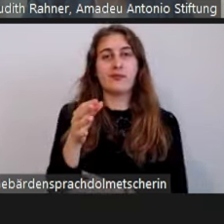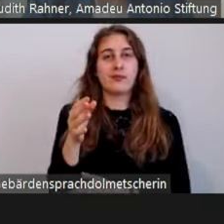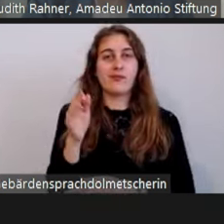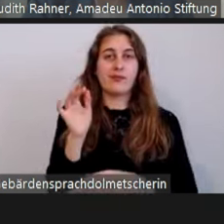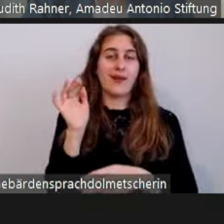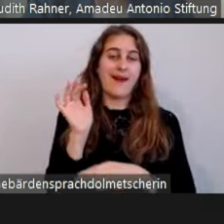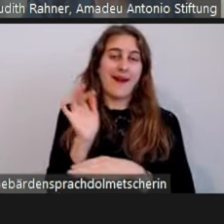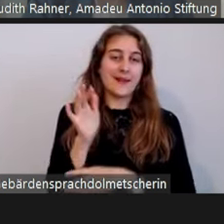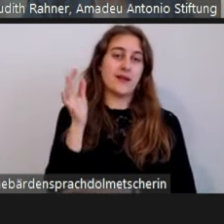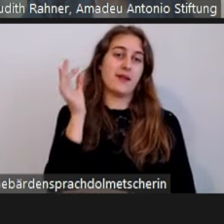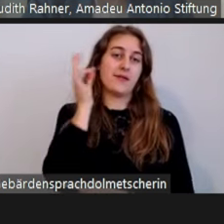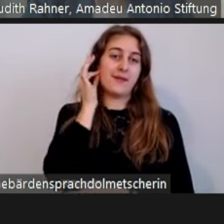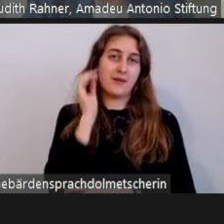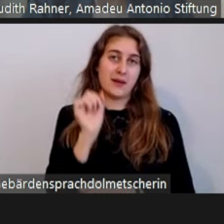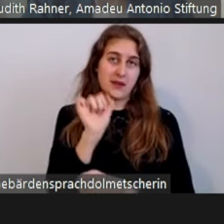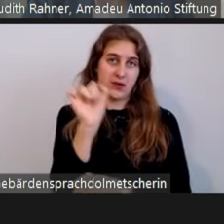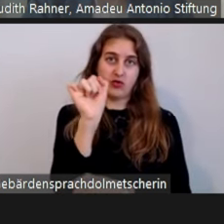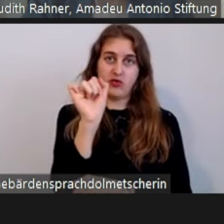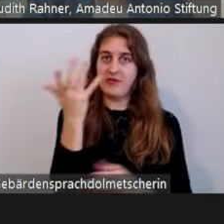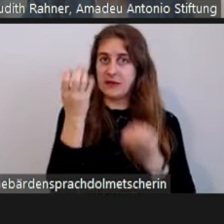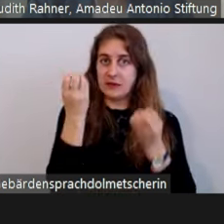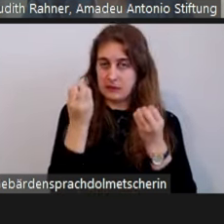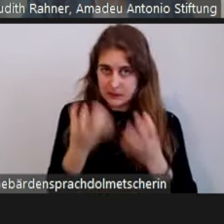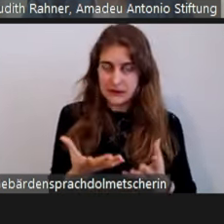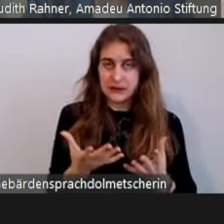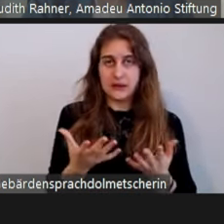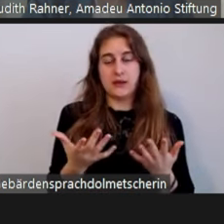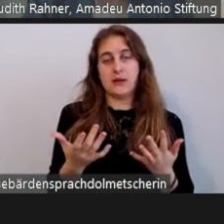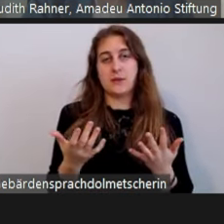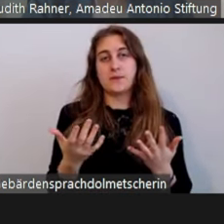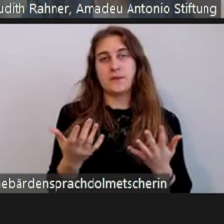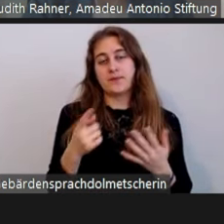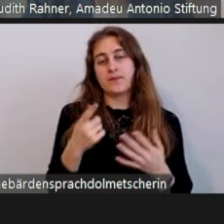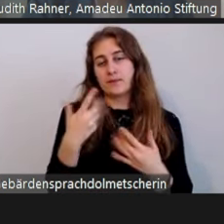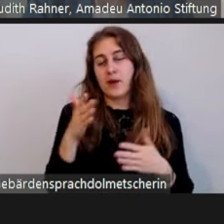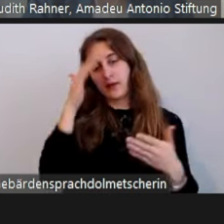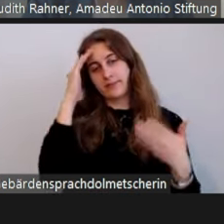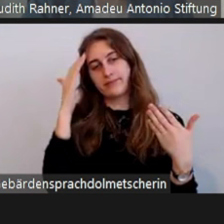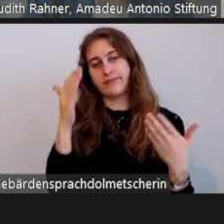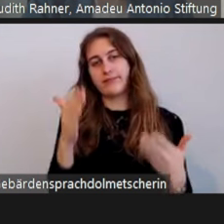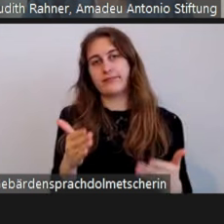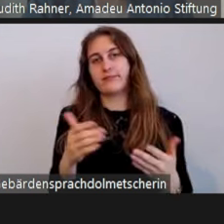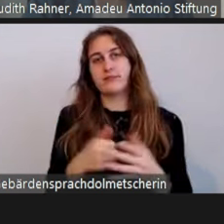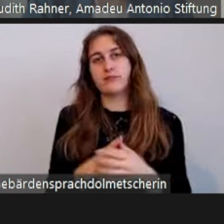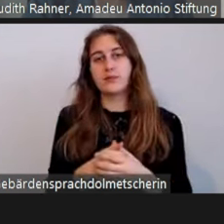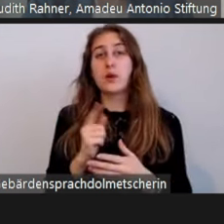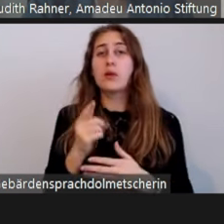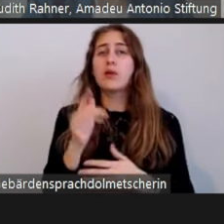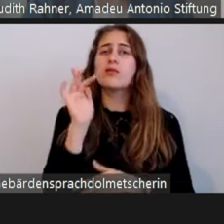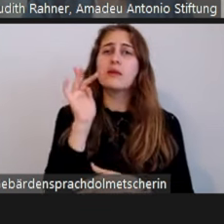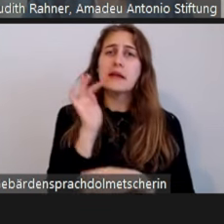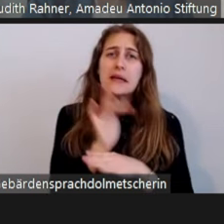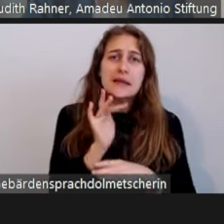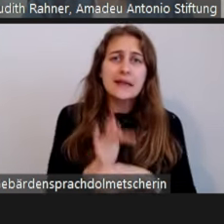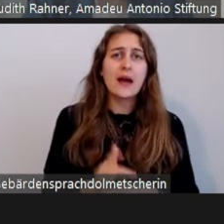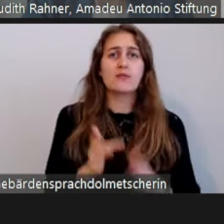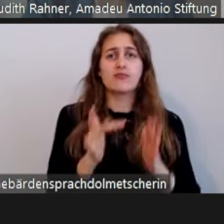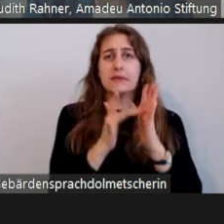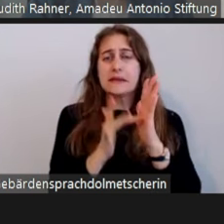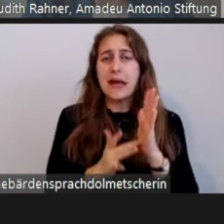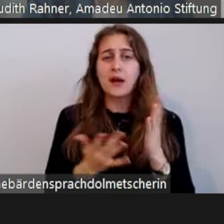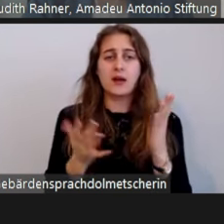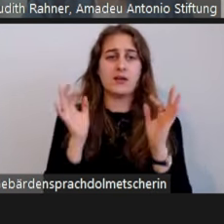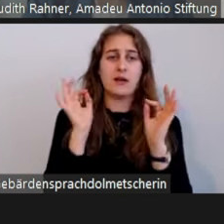im Lagebild auch nochmal genau erläutert, welche Kriterien für die Analyse und Einordnung zugrunde